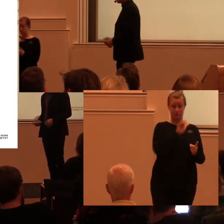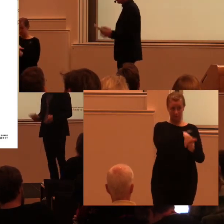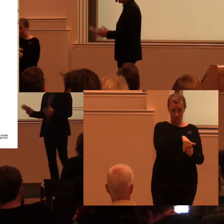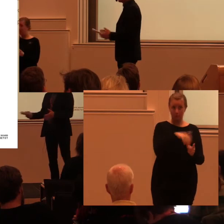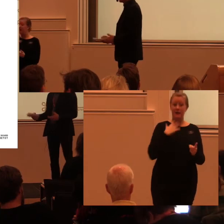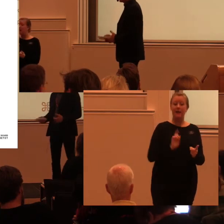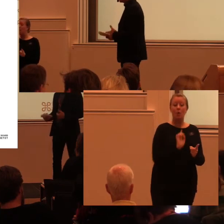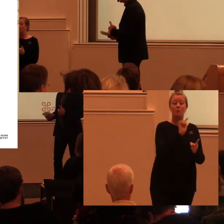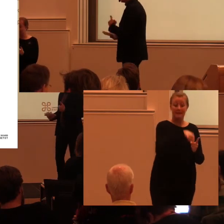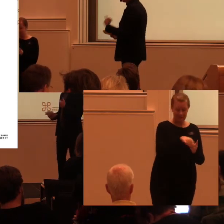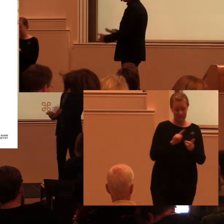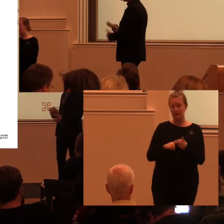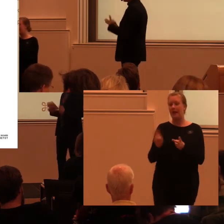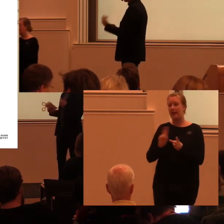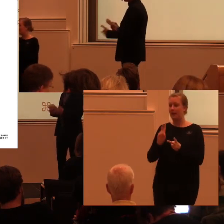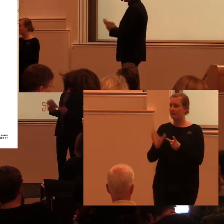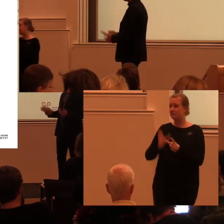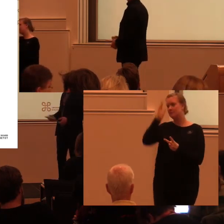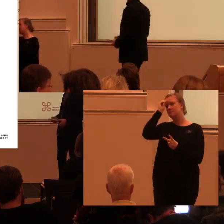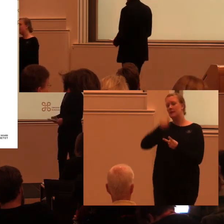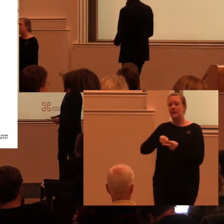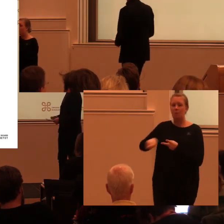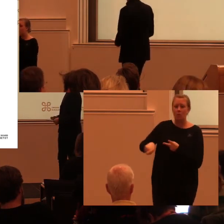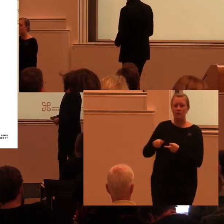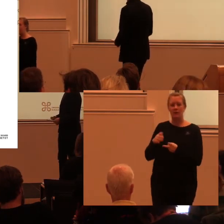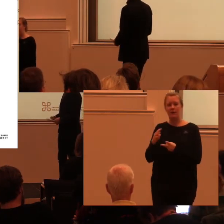som man kan komma åt med genom rapporter, webb etc.